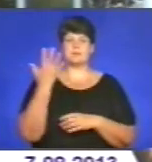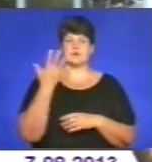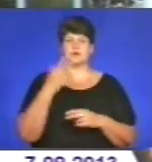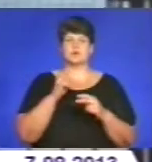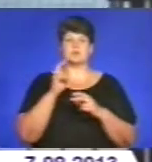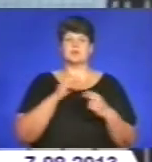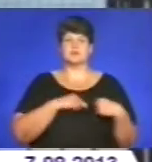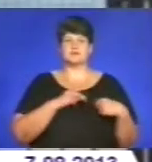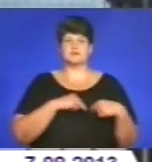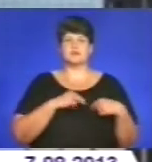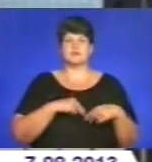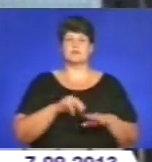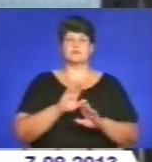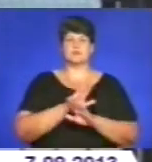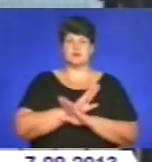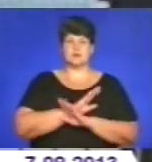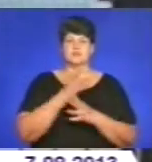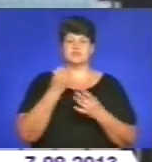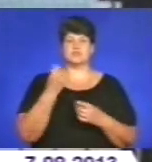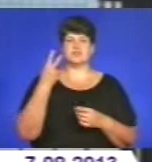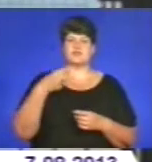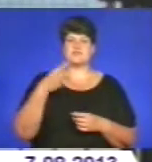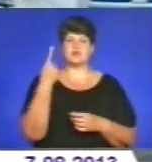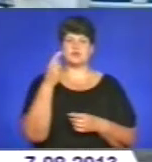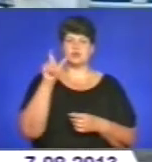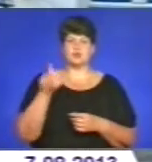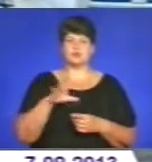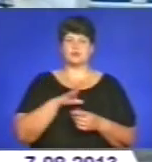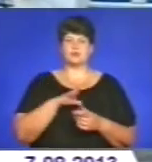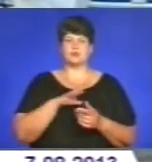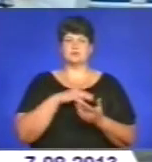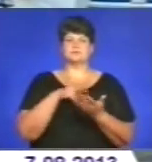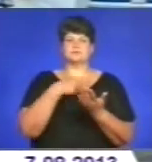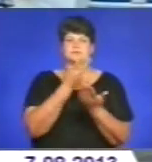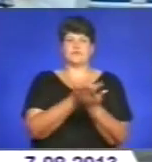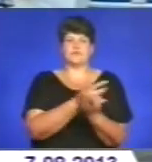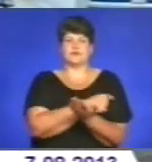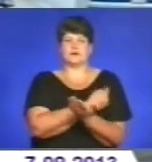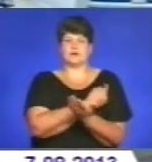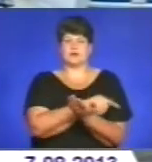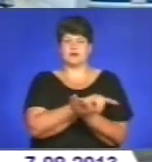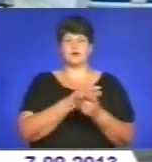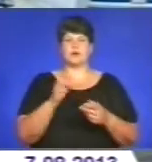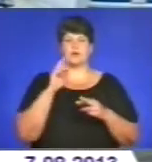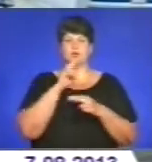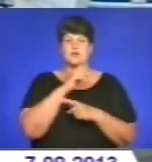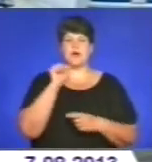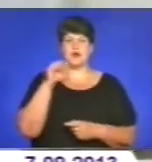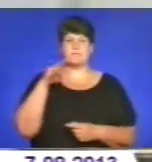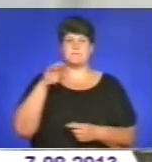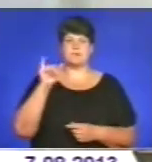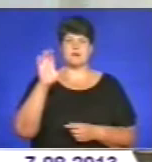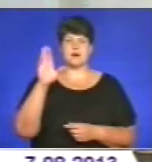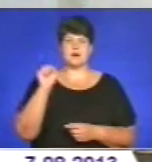підприємства загинуло. Ще 21 людина була госпіталізована з ознаками отруєння аміаком. За фактом аварії розпочато кримінальне провадження.